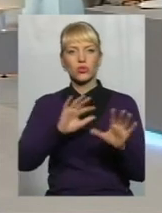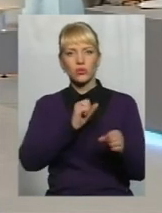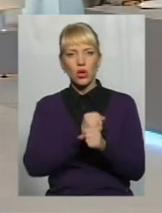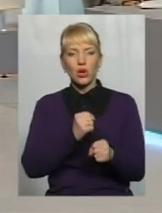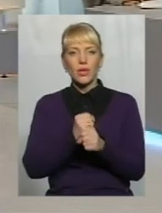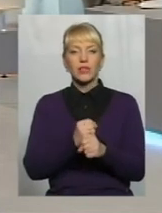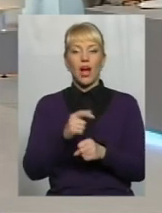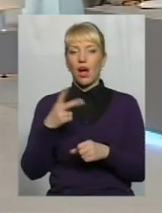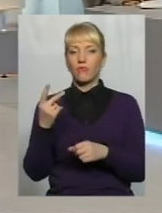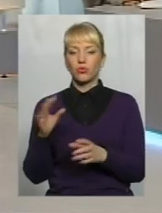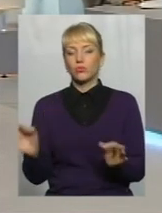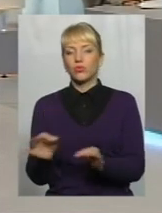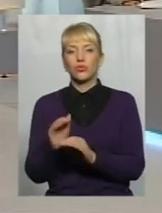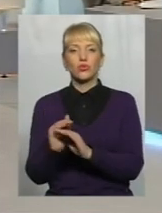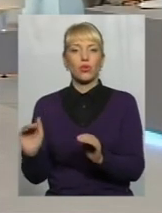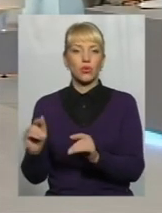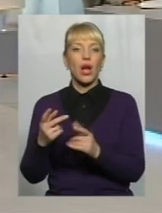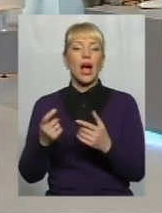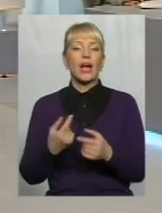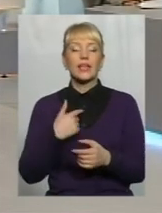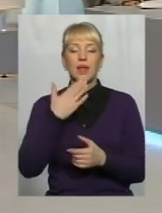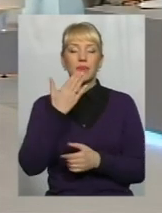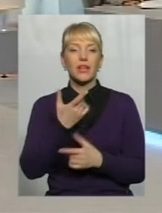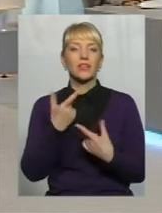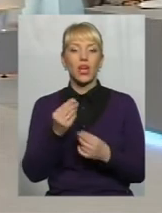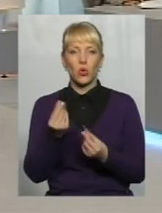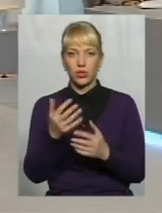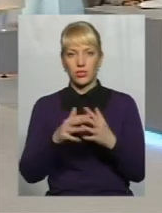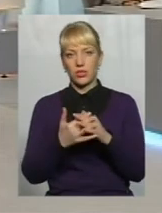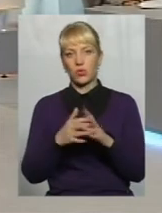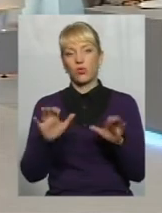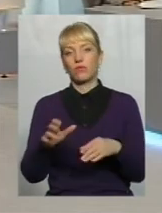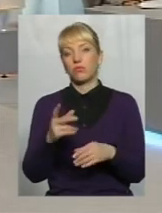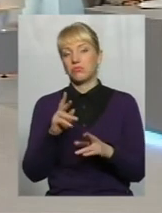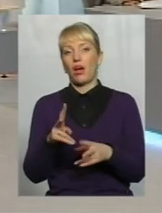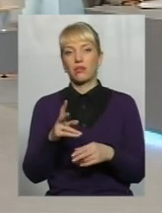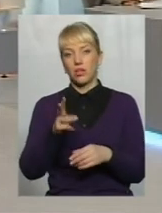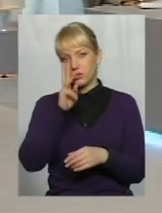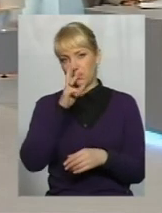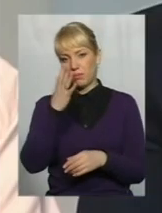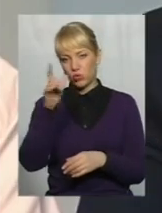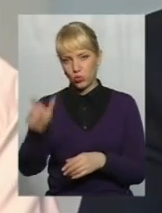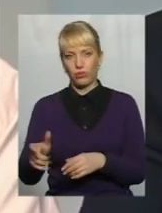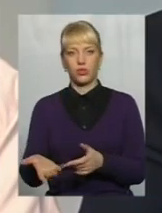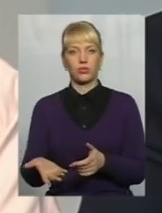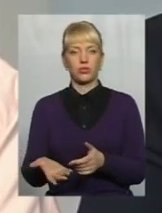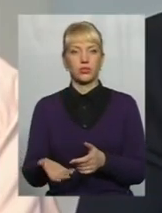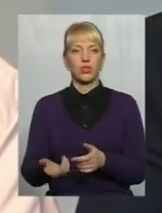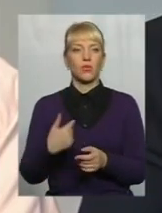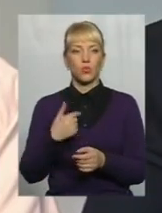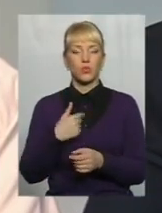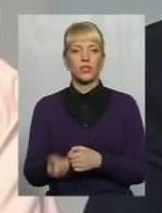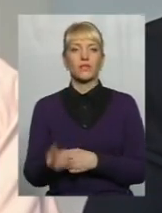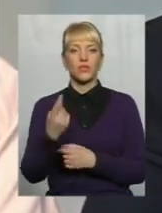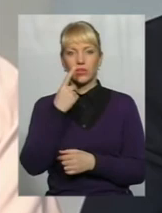а в другому нічого. І на питання, де гроші сільського голови, ну як де, зарплата, 5 чоловік. Навіть виявилося